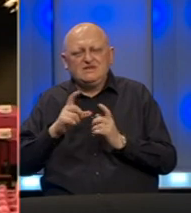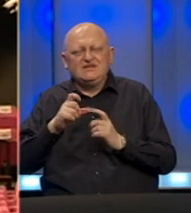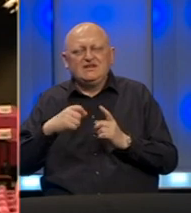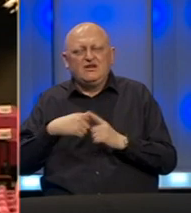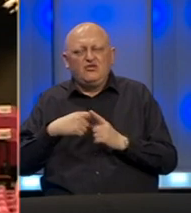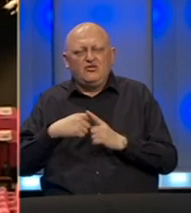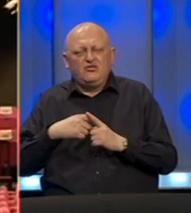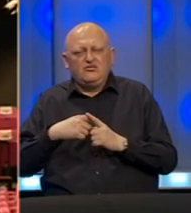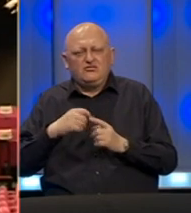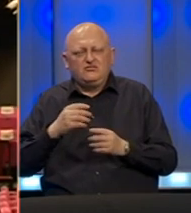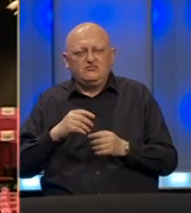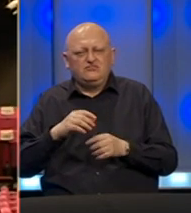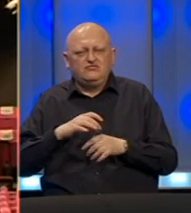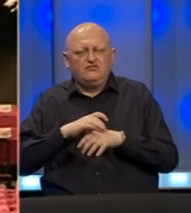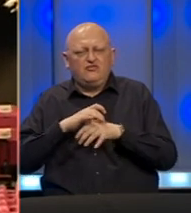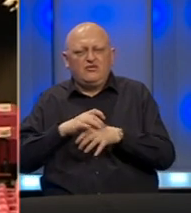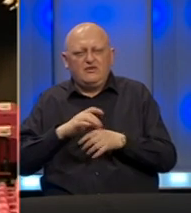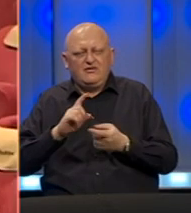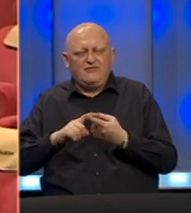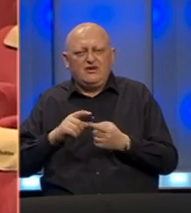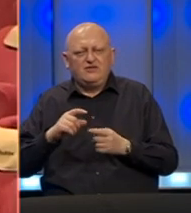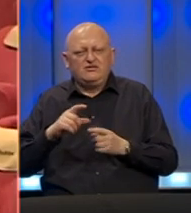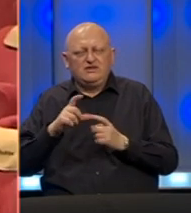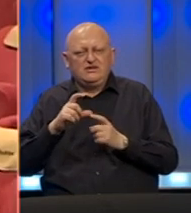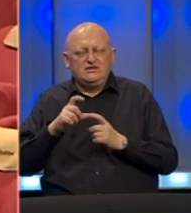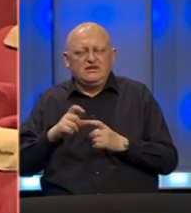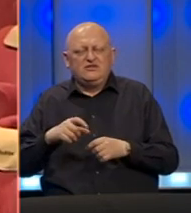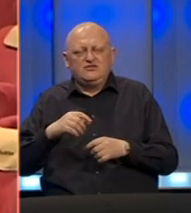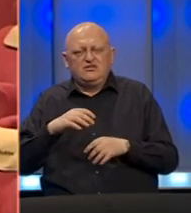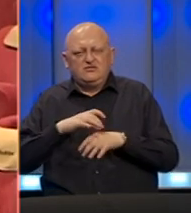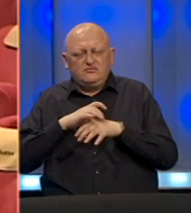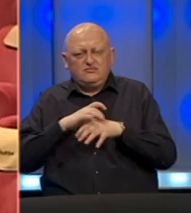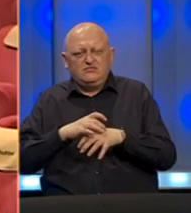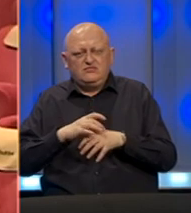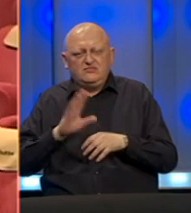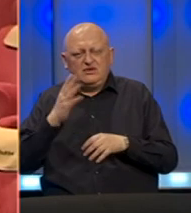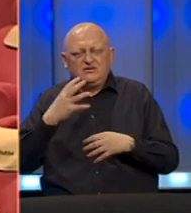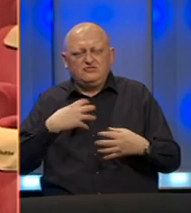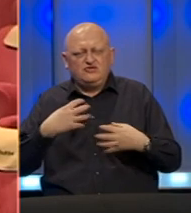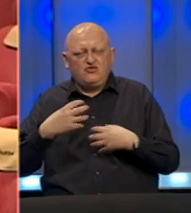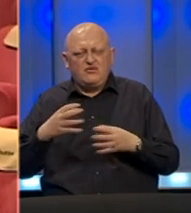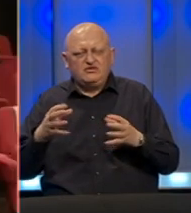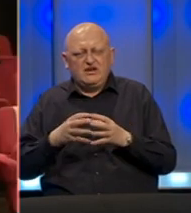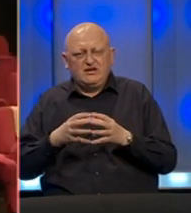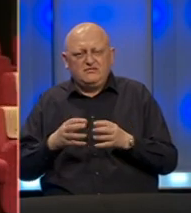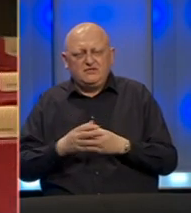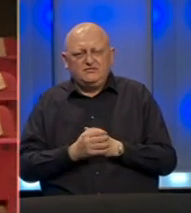Kulenovića pod rediteljskom palicom Faruka Piragića, a predvodi je sjajna glumačka ekipa.